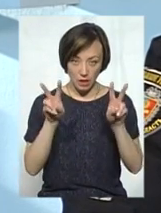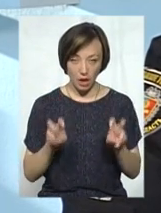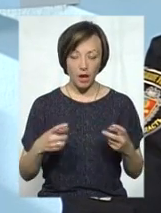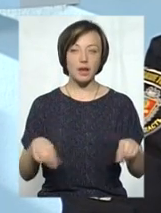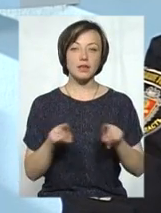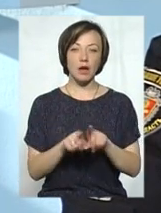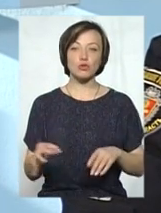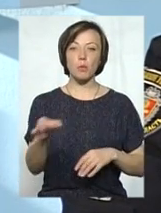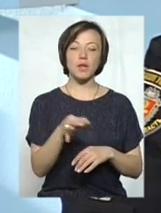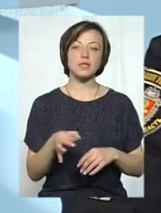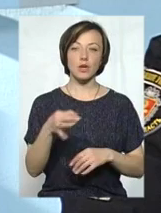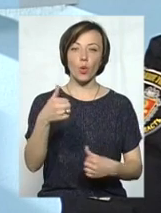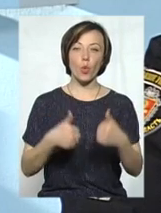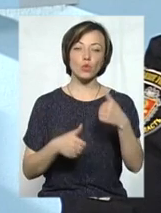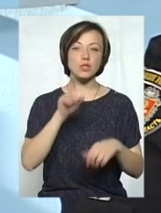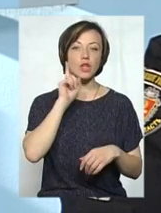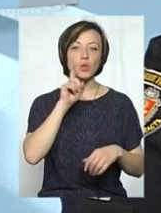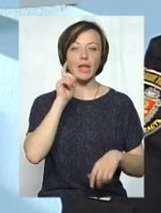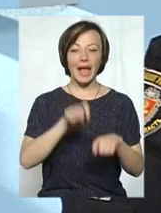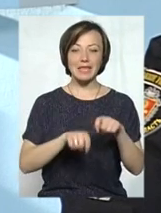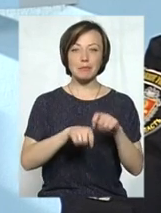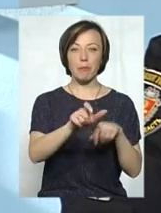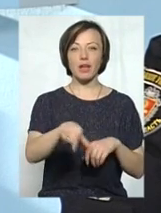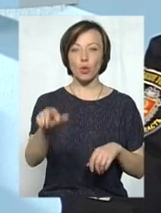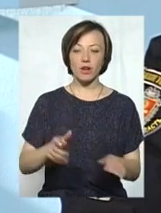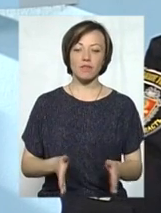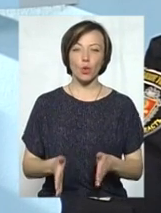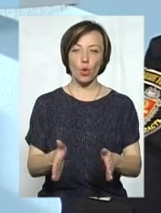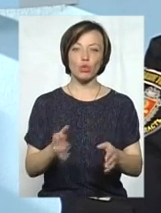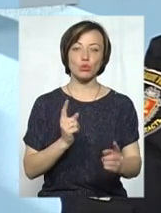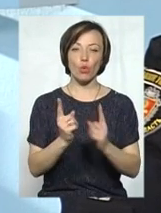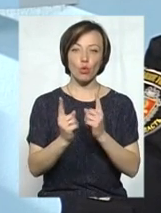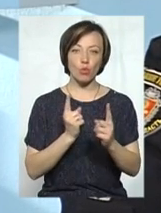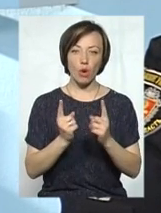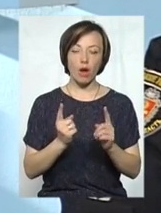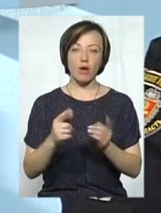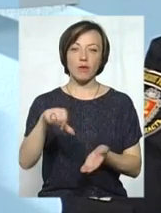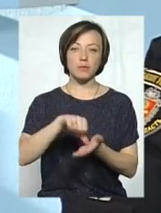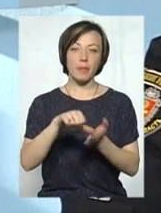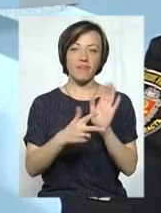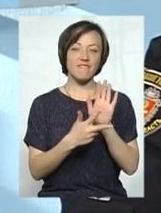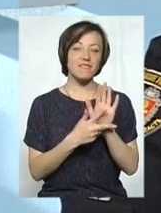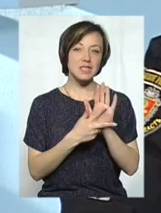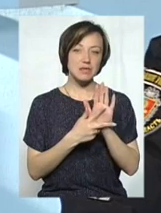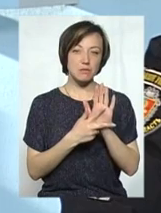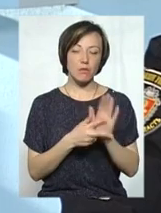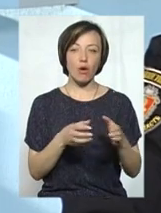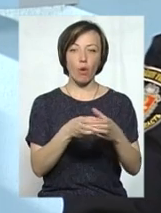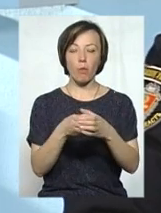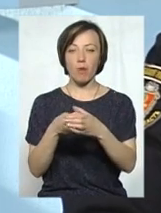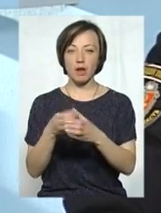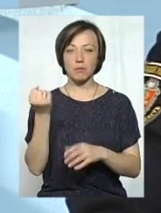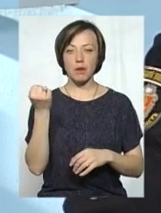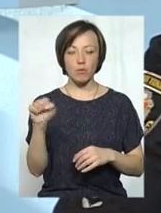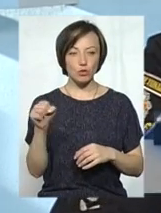конкурс юних інспекторів дорожнього руху, в якому приймали 8 команд, переможці